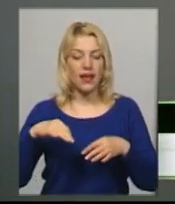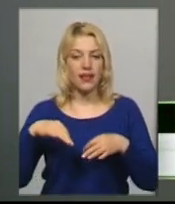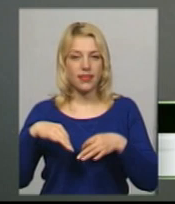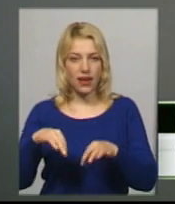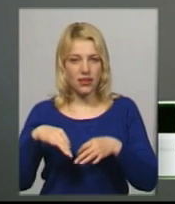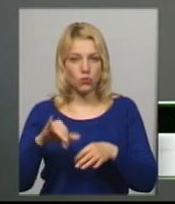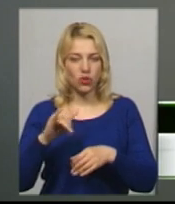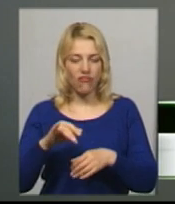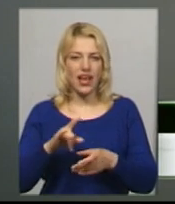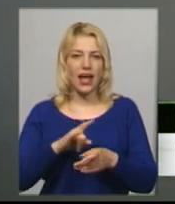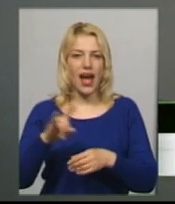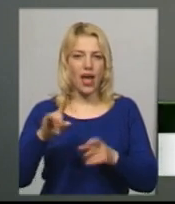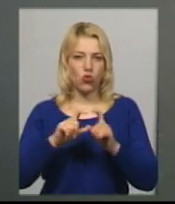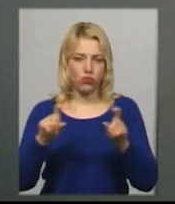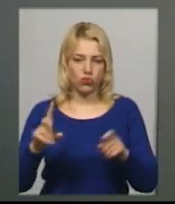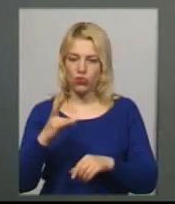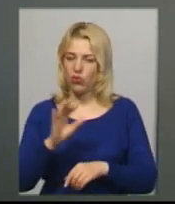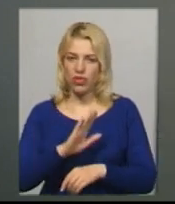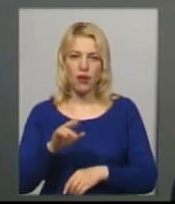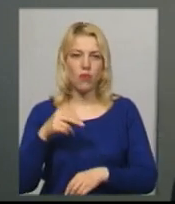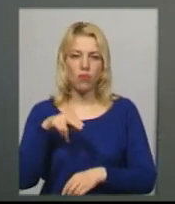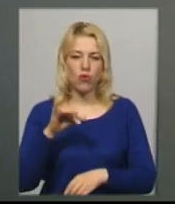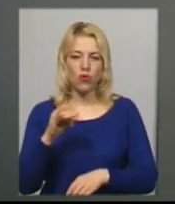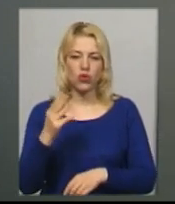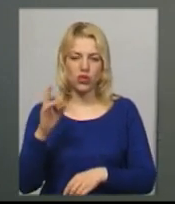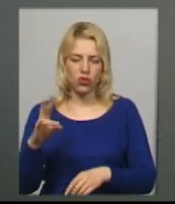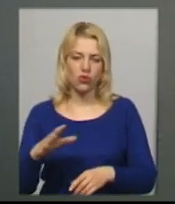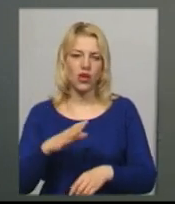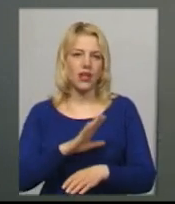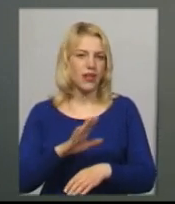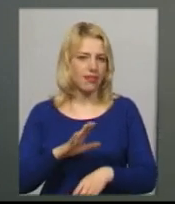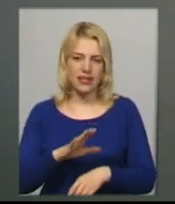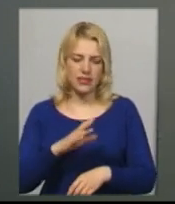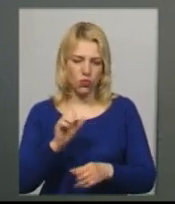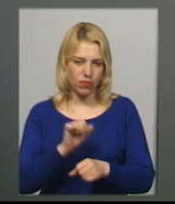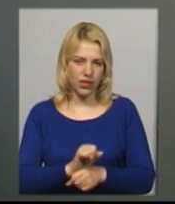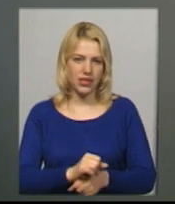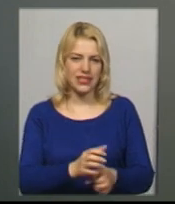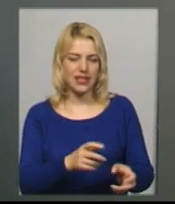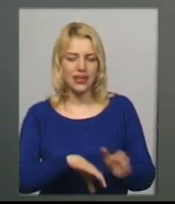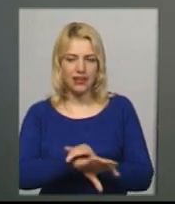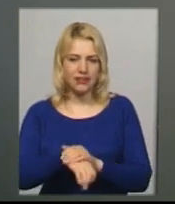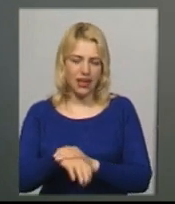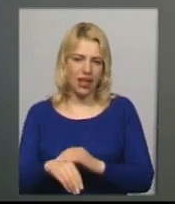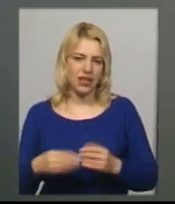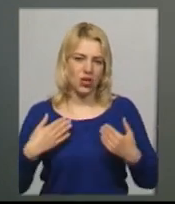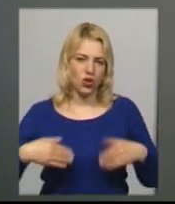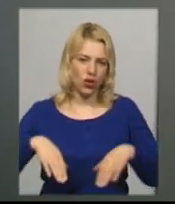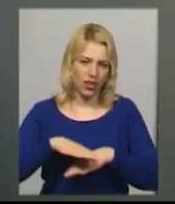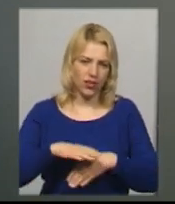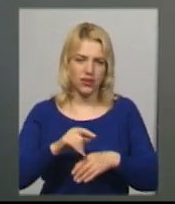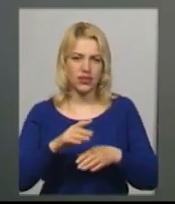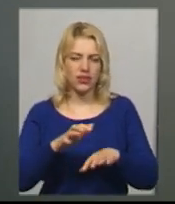Порошенко. Він ніяк не зупиниться. Тягне рушники, тапочки і бере усе підряд зі шведського столу.